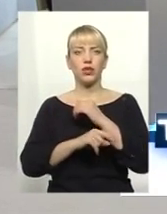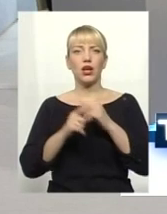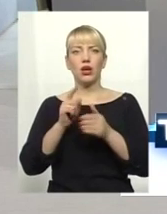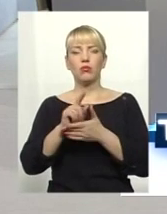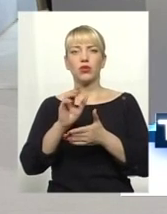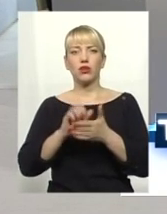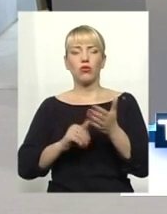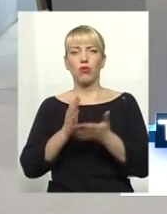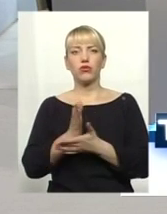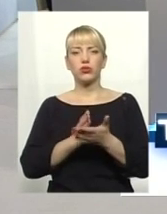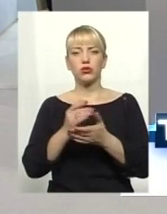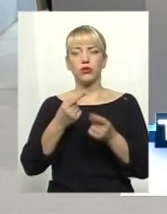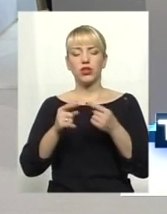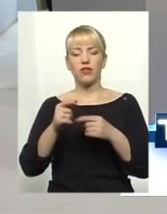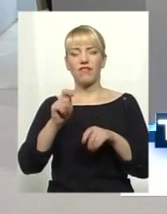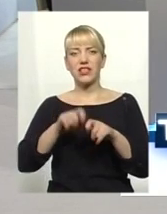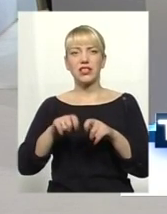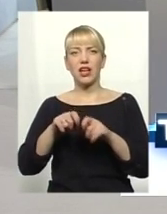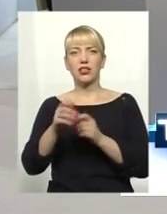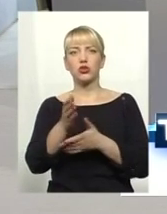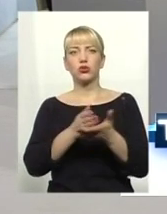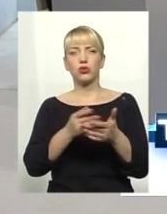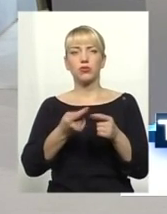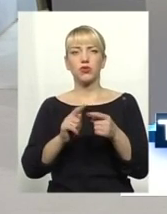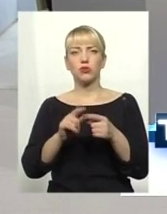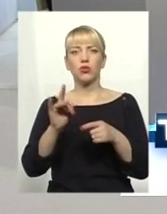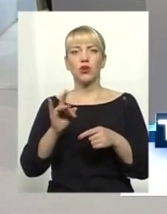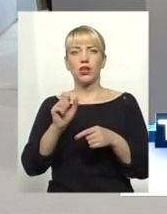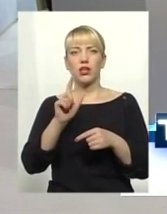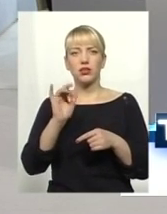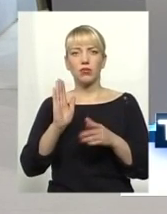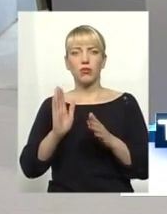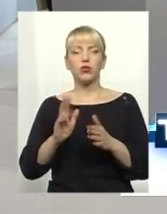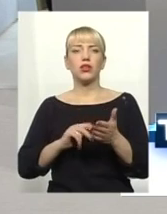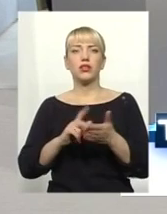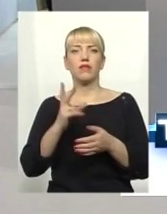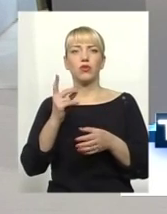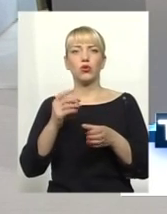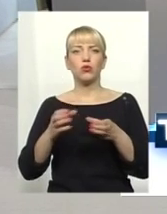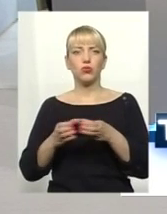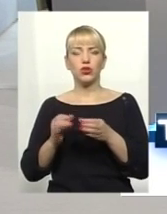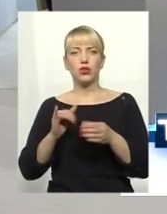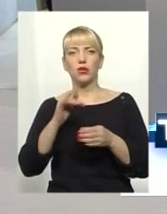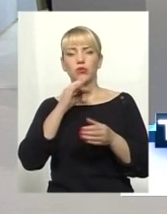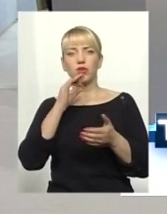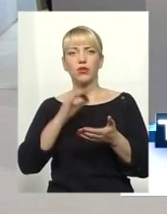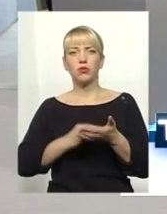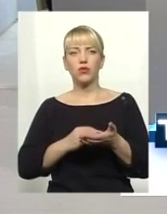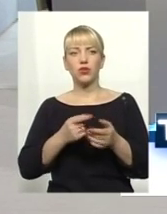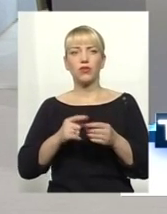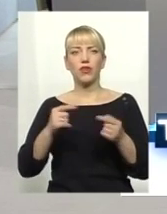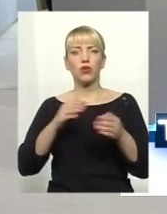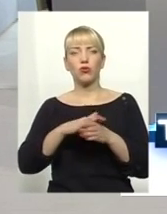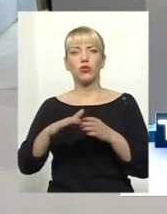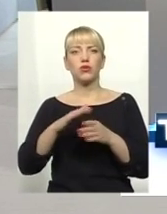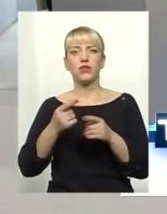Податкова служба, чи фіскальна служба в даному разі буде йти в другому ешелоні і буде, відповідно, виконувати ті